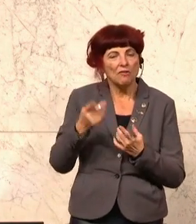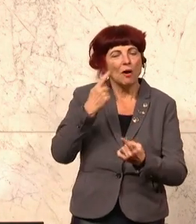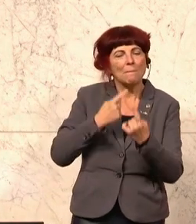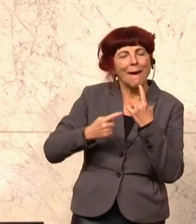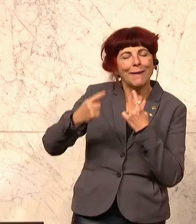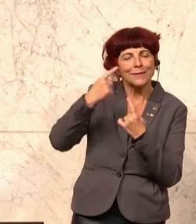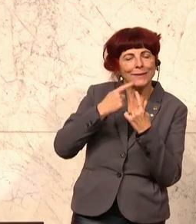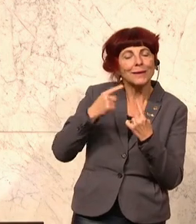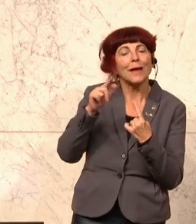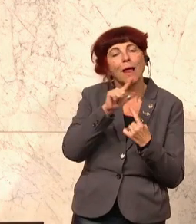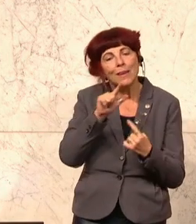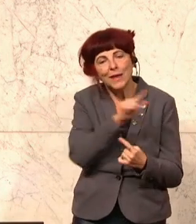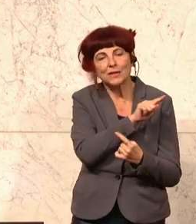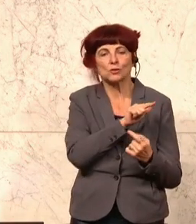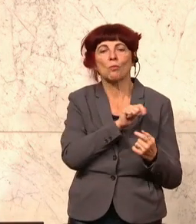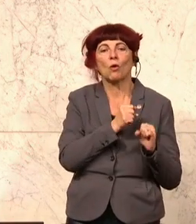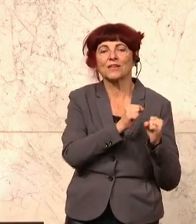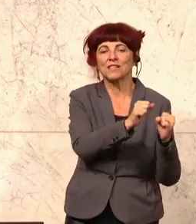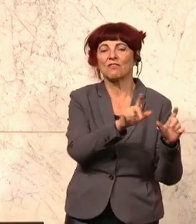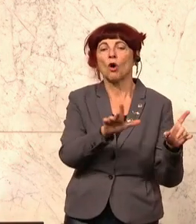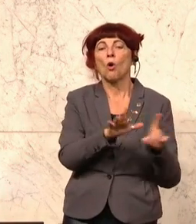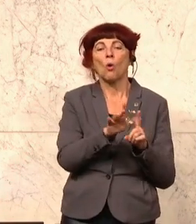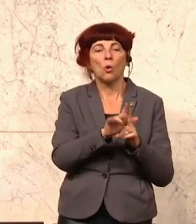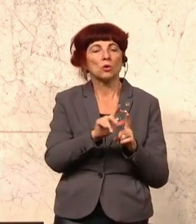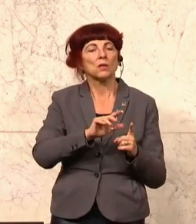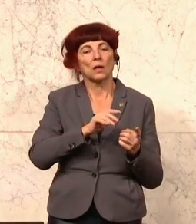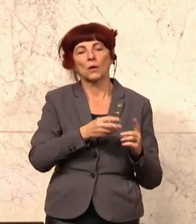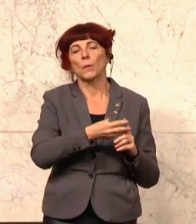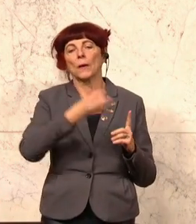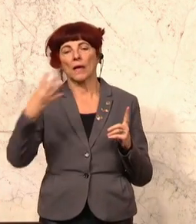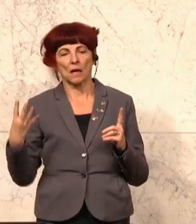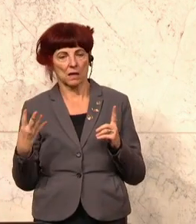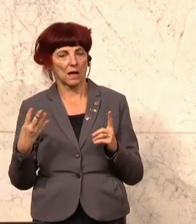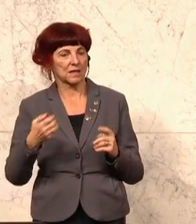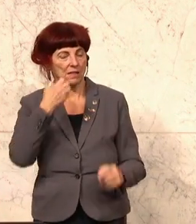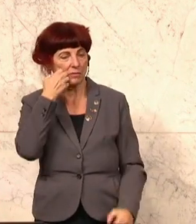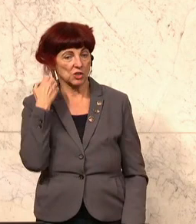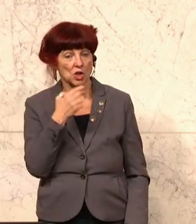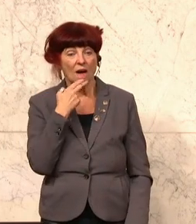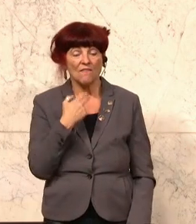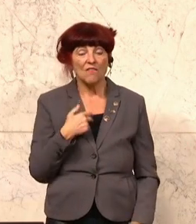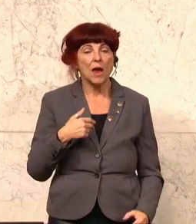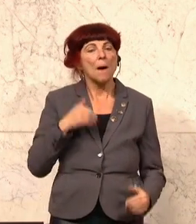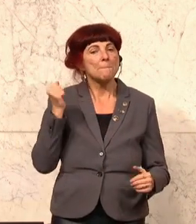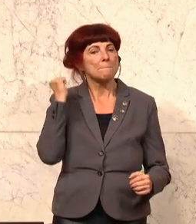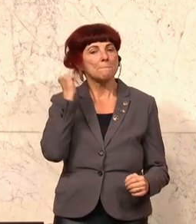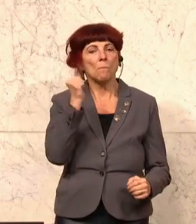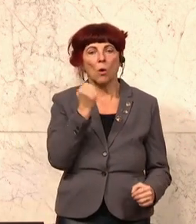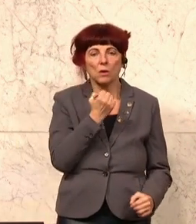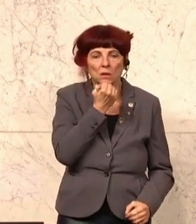queerfeministisch begründet. Wer die Morde der Hamas verherrlicht, sie in Darstellungen als